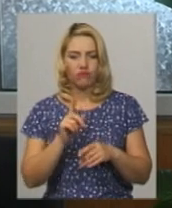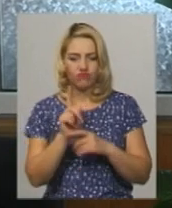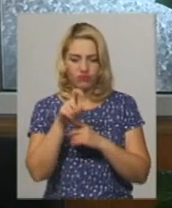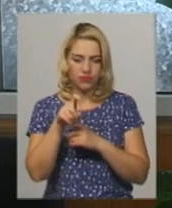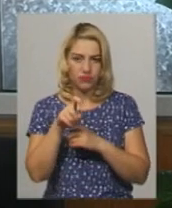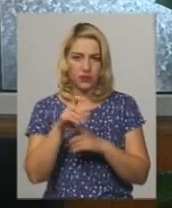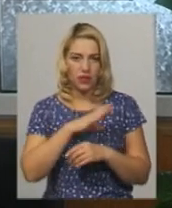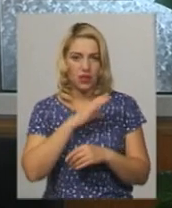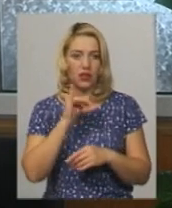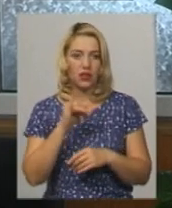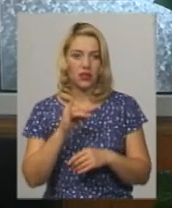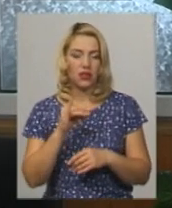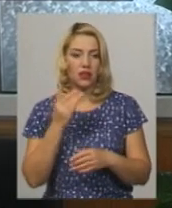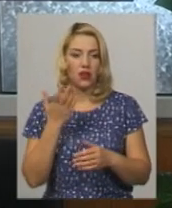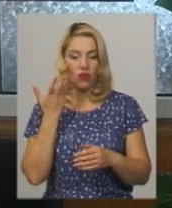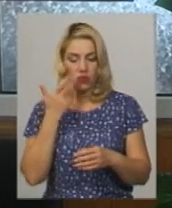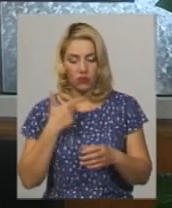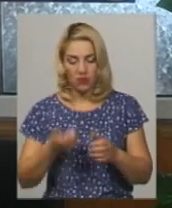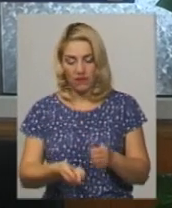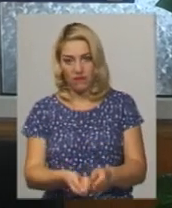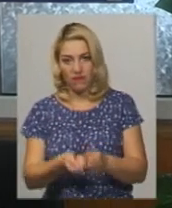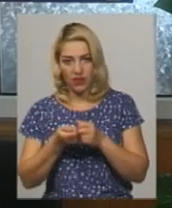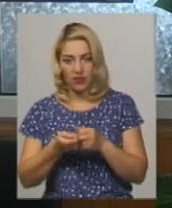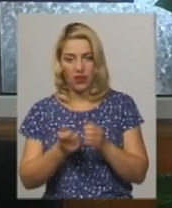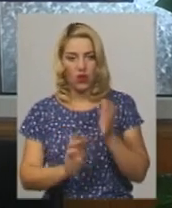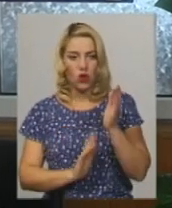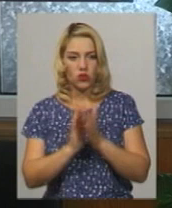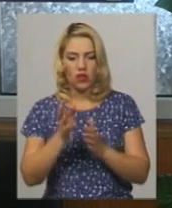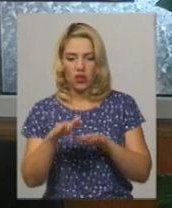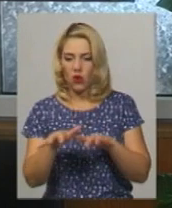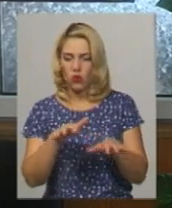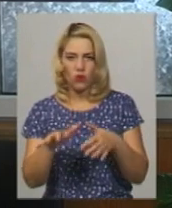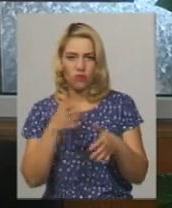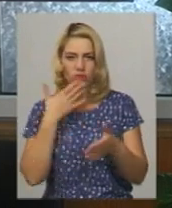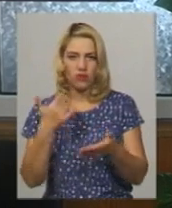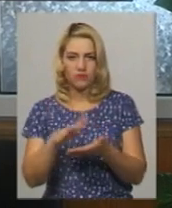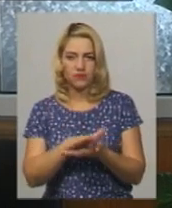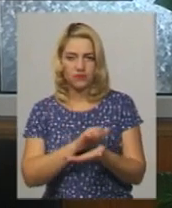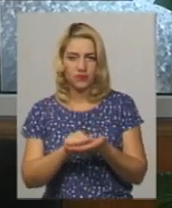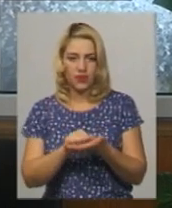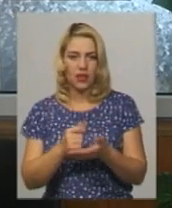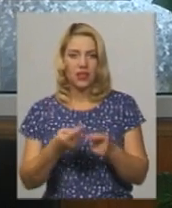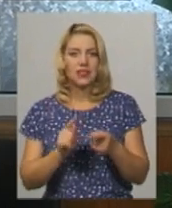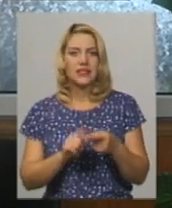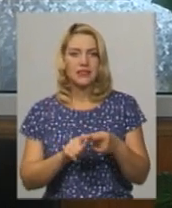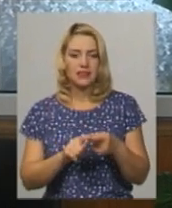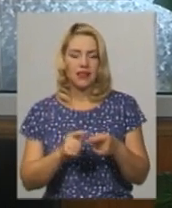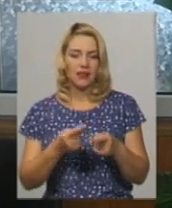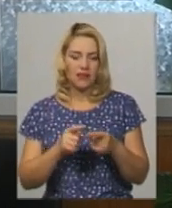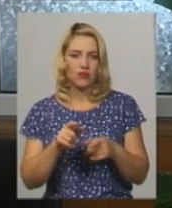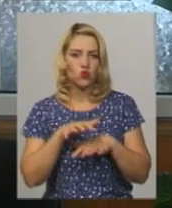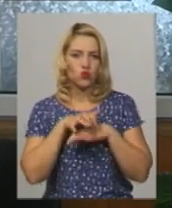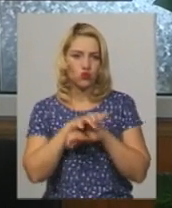Коли ми вирвали рослину, там коріння вже не було. Це личинка західного